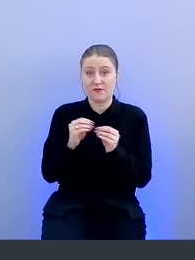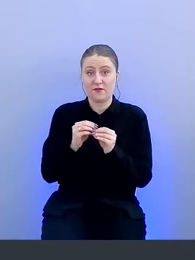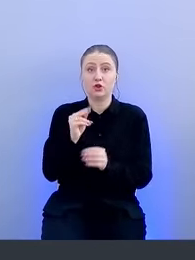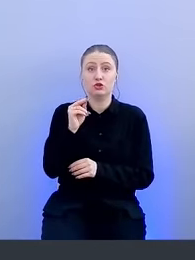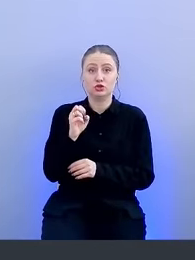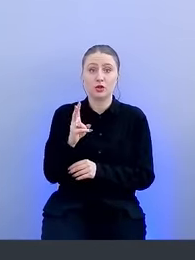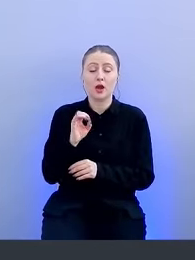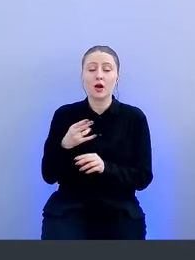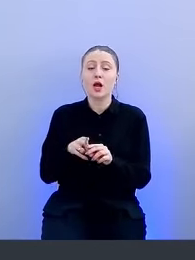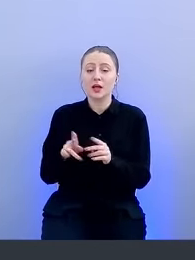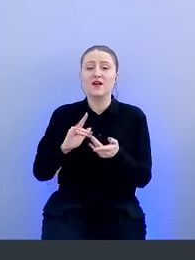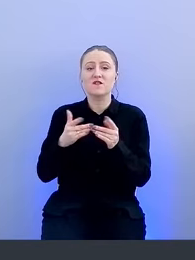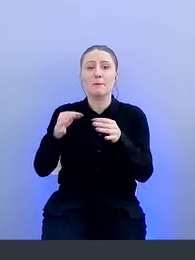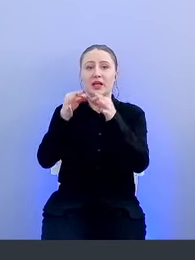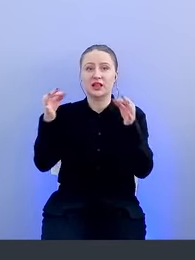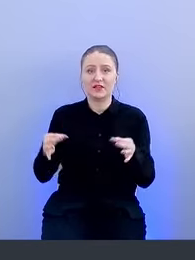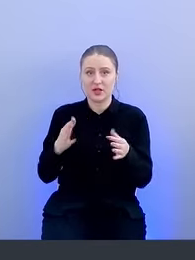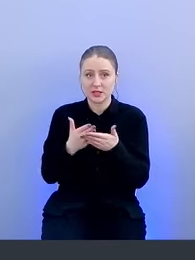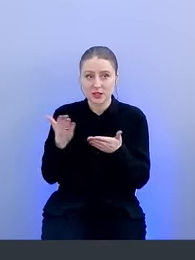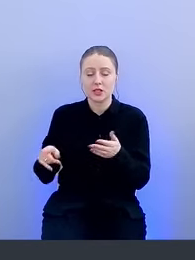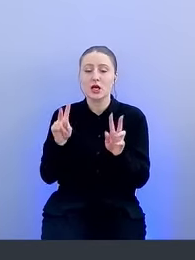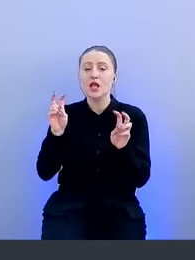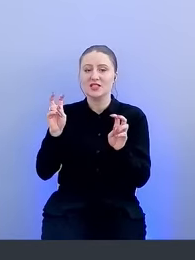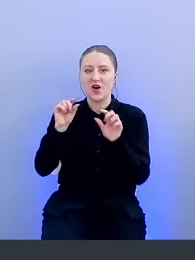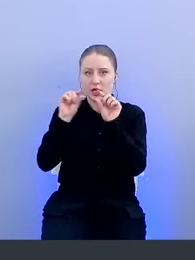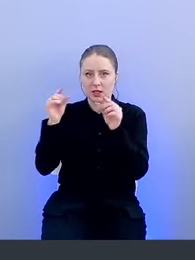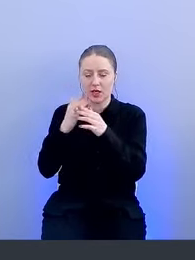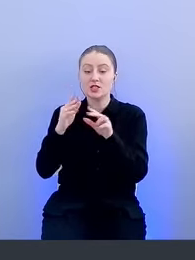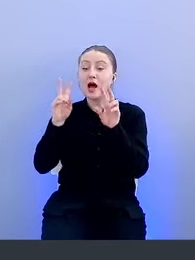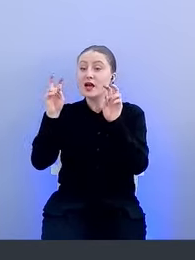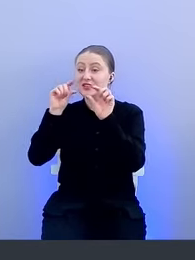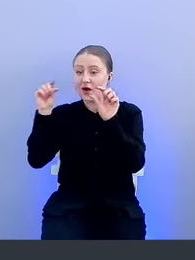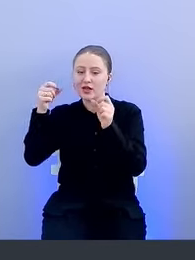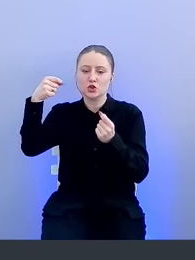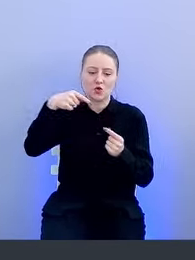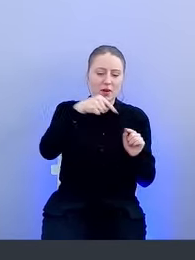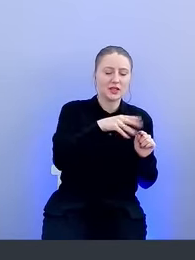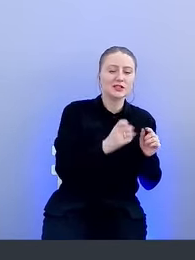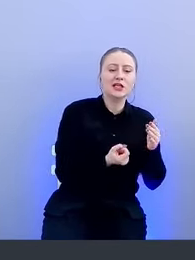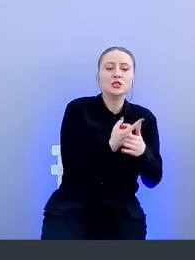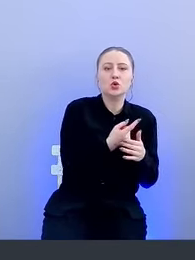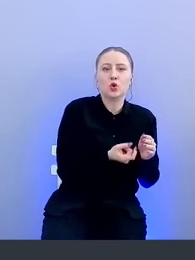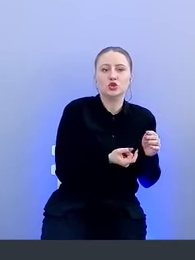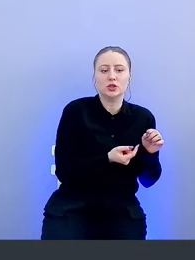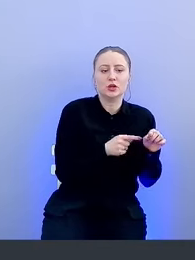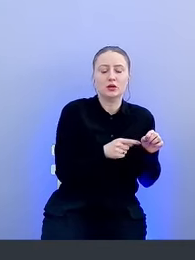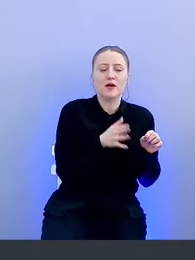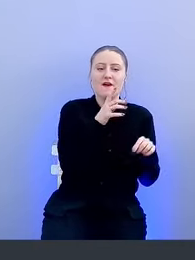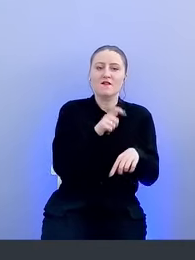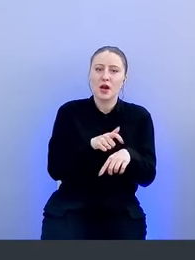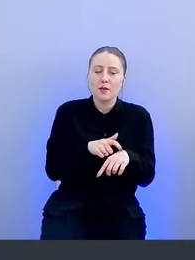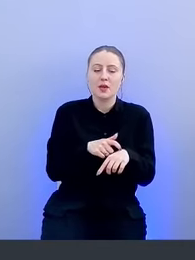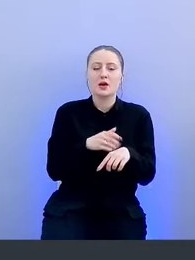Он имел веб-интерфейс, который содержал название. Чаще всего он совпадал с источником. Время,